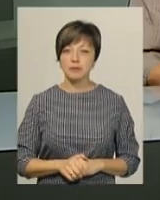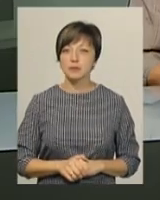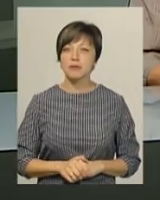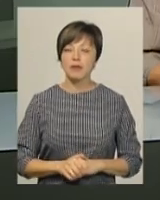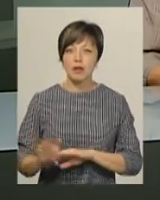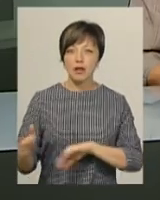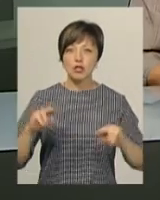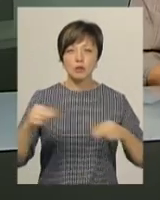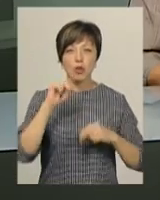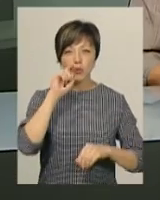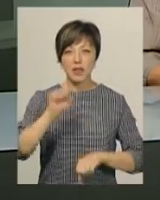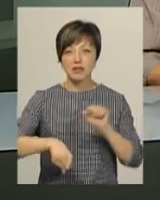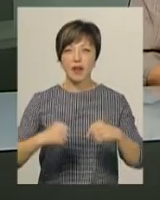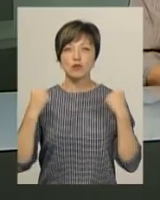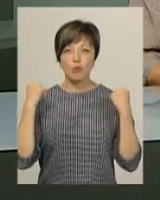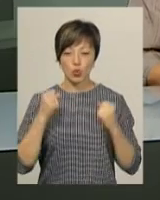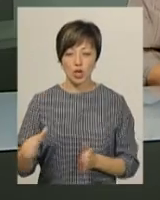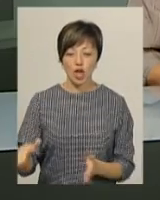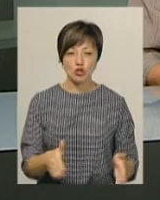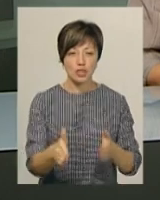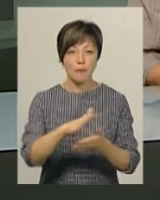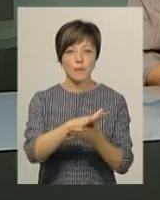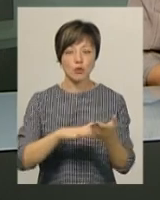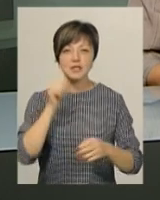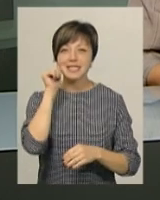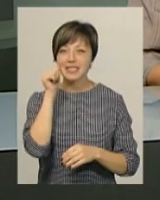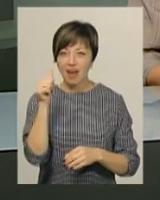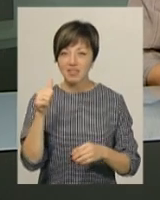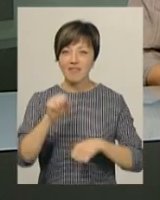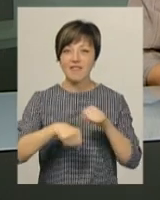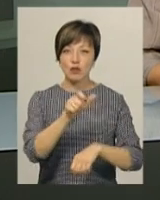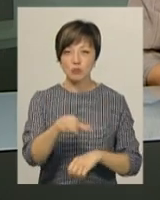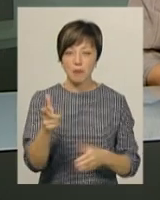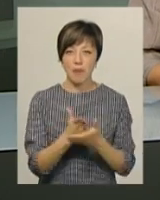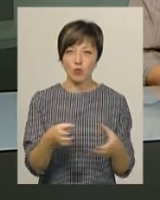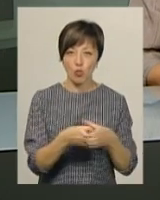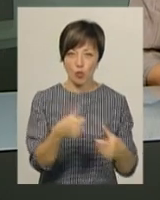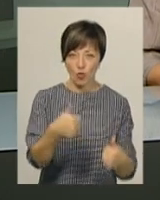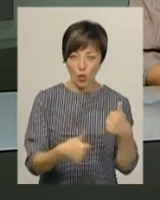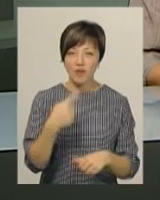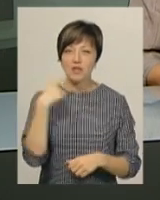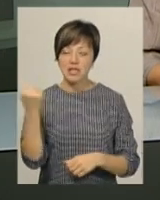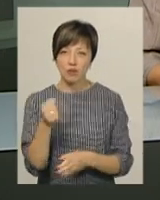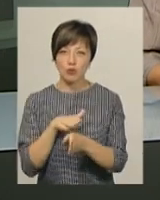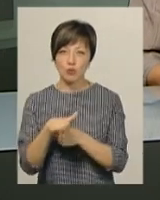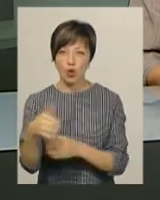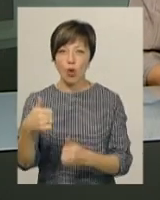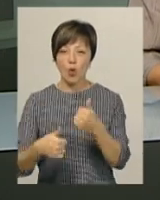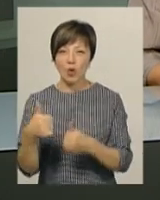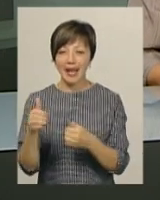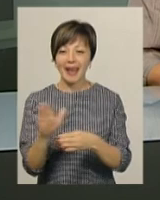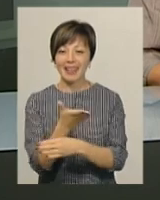Чемпіонат України з велоспорту на шосе продовжується. Завтра велосипедисти матимуть групову гонку, в неділю відбудеться гонка